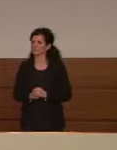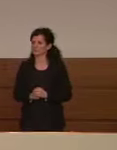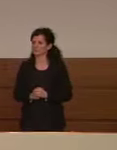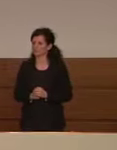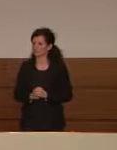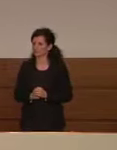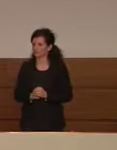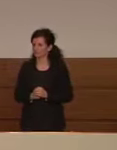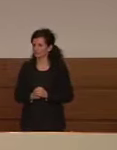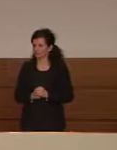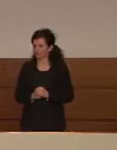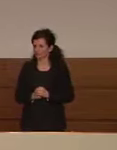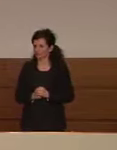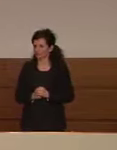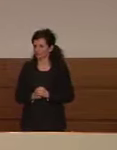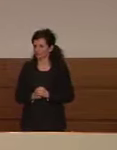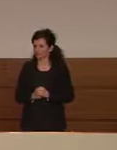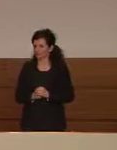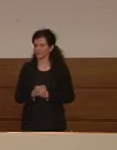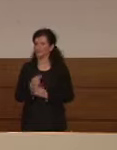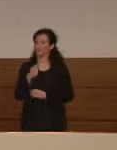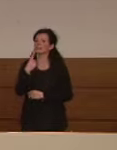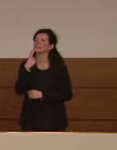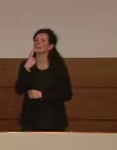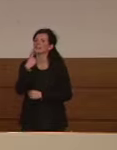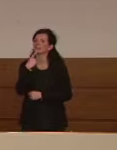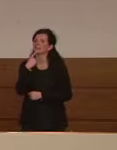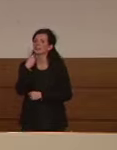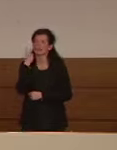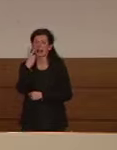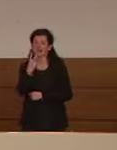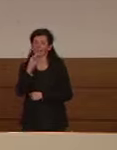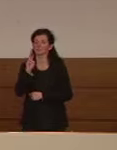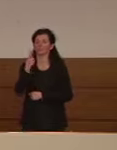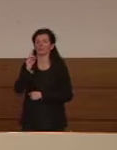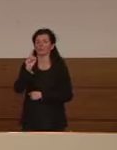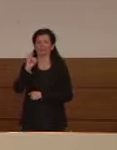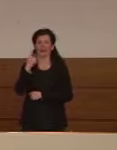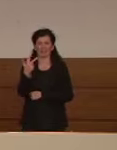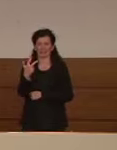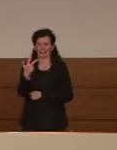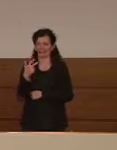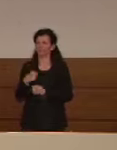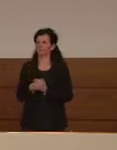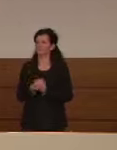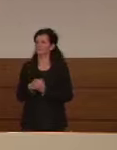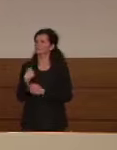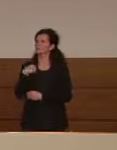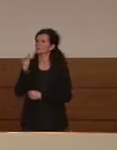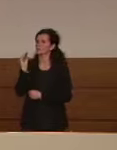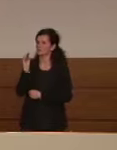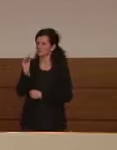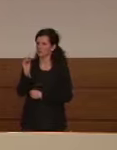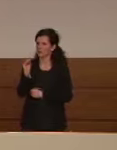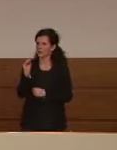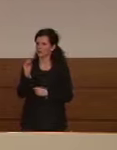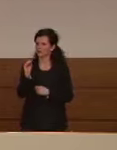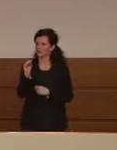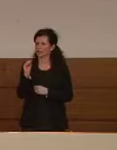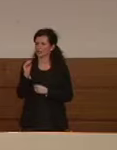buonasera Filomena Rorro chi l'ha visto Rai 3 una domanda sui tamponi che continuano a farci i nostri